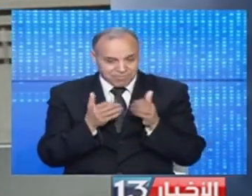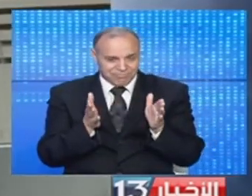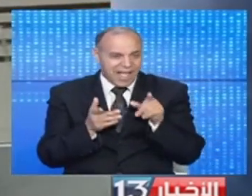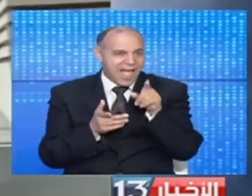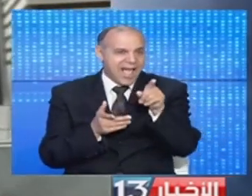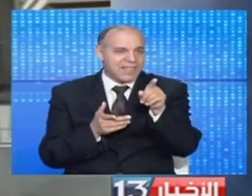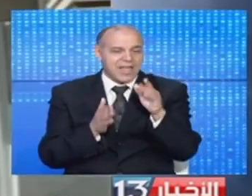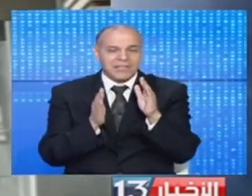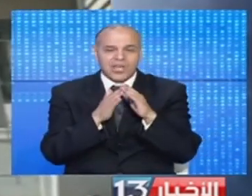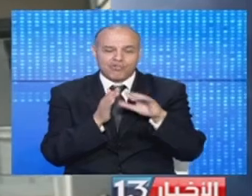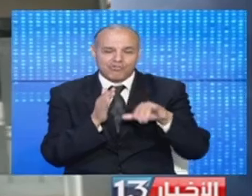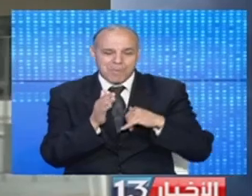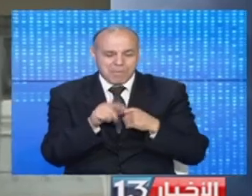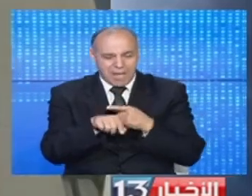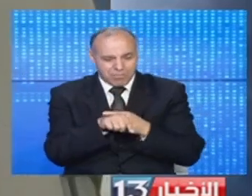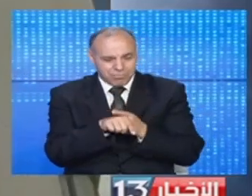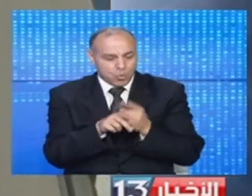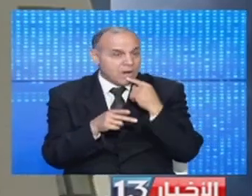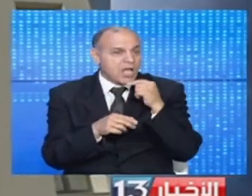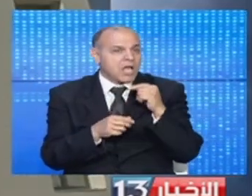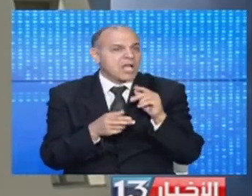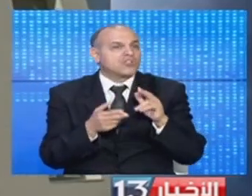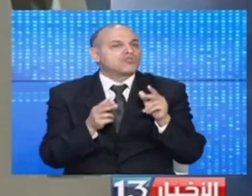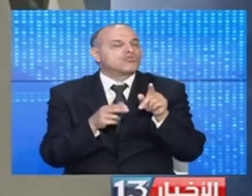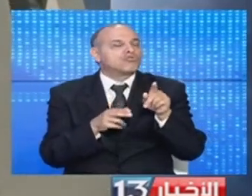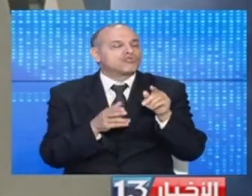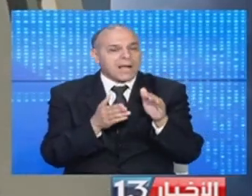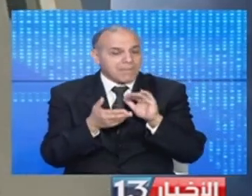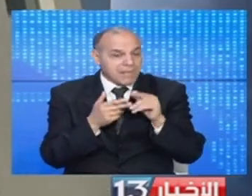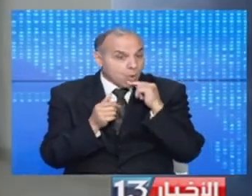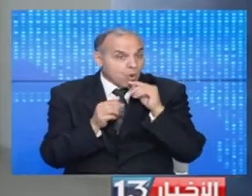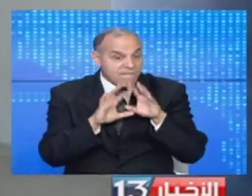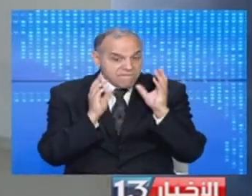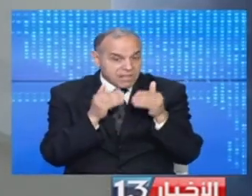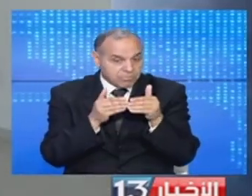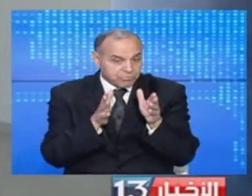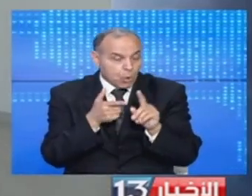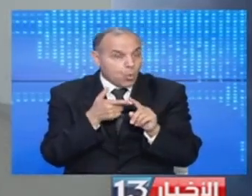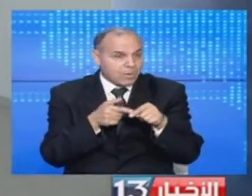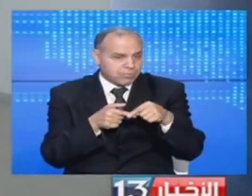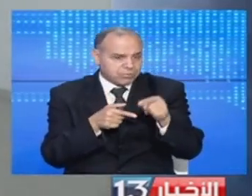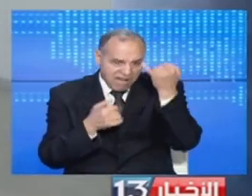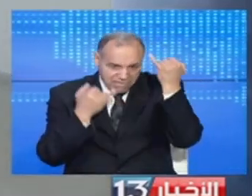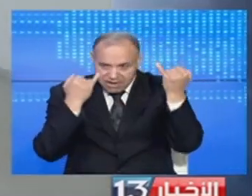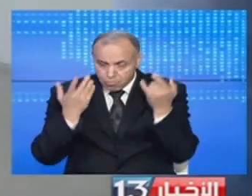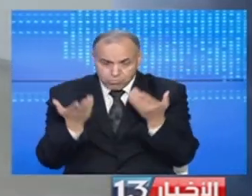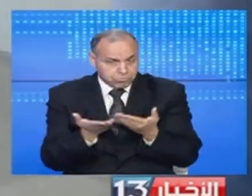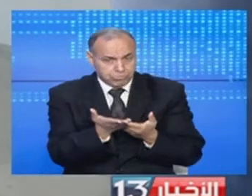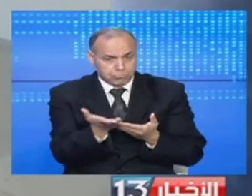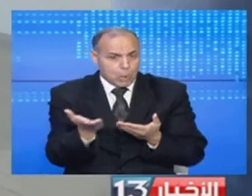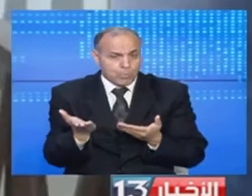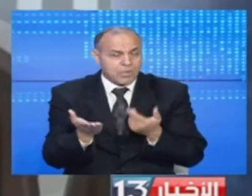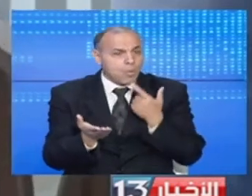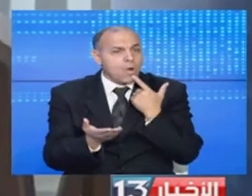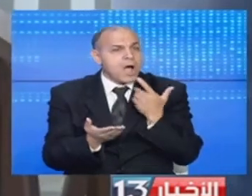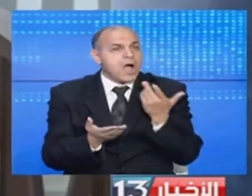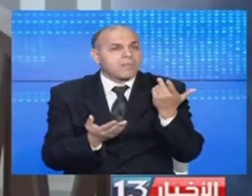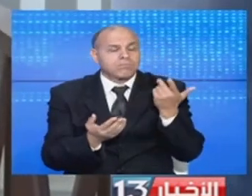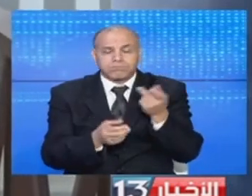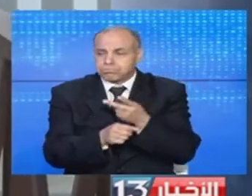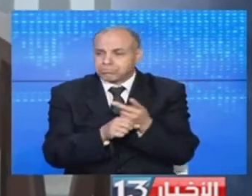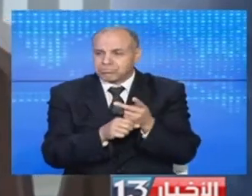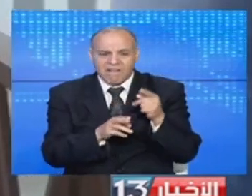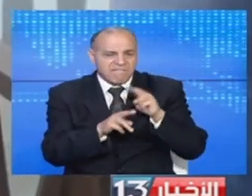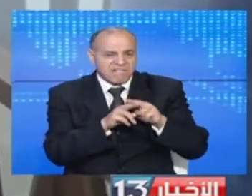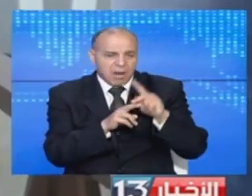أبواب هذه المؤسسة قريبا يأمل الشباب المهدية أن تكون الفضاء الذي سيحتدن أفكارهم ومواهبهم وتحميهم مخاطر